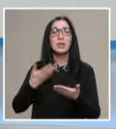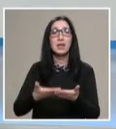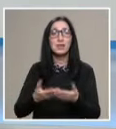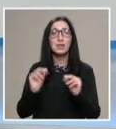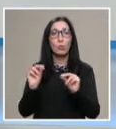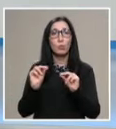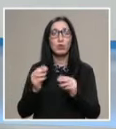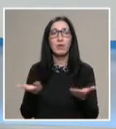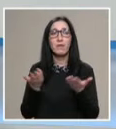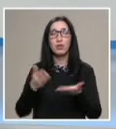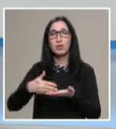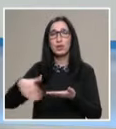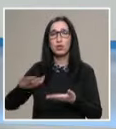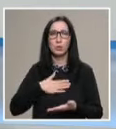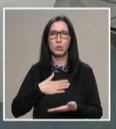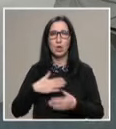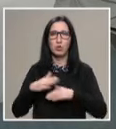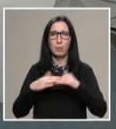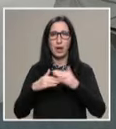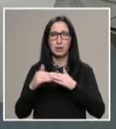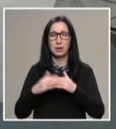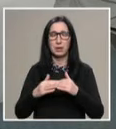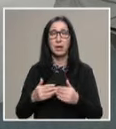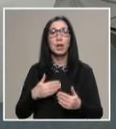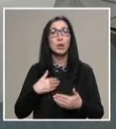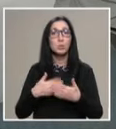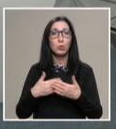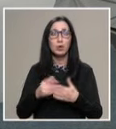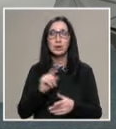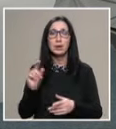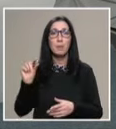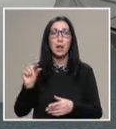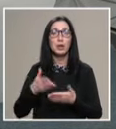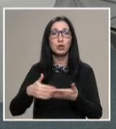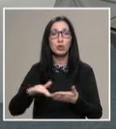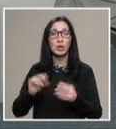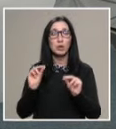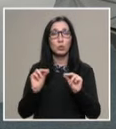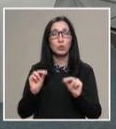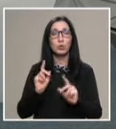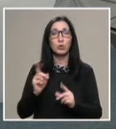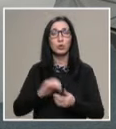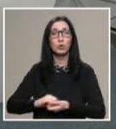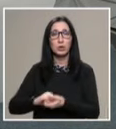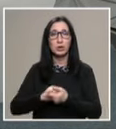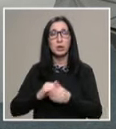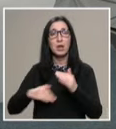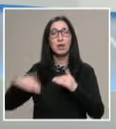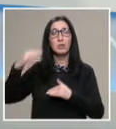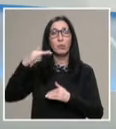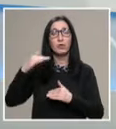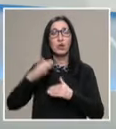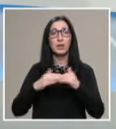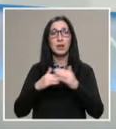обучения вече са част от нашата практика. Споделите, че немалка част от курсовете, които организирате, са за повишаване на